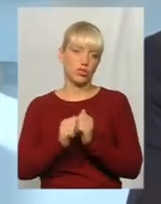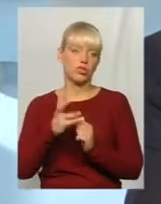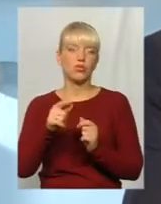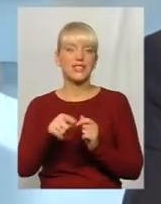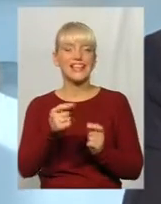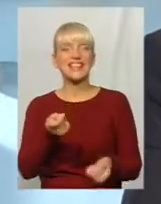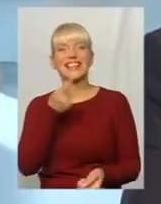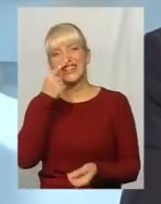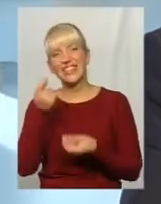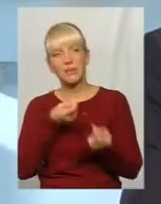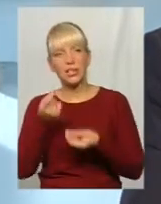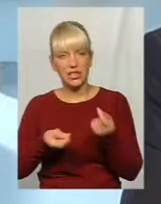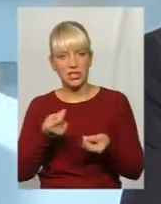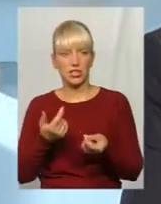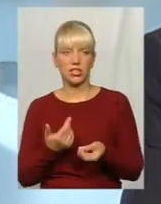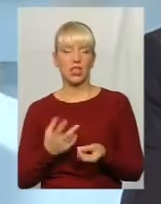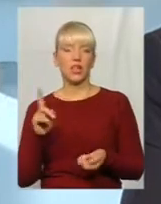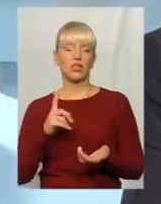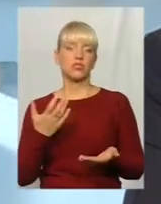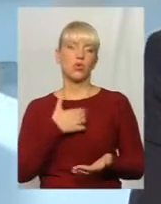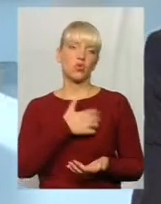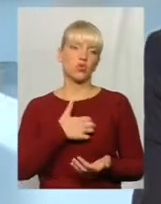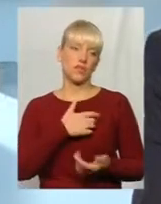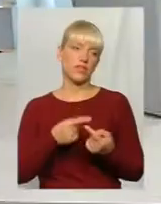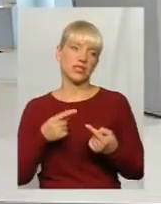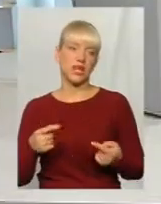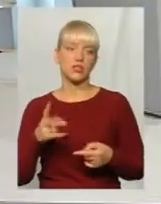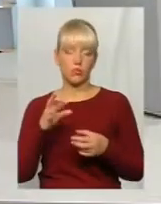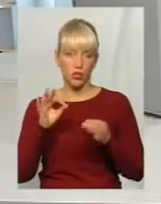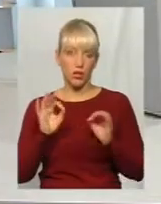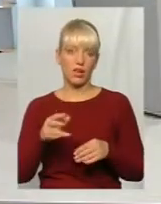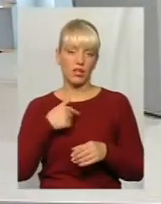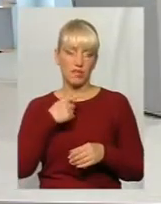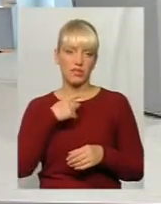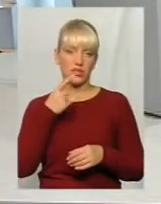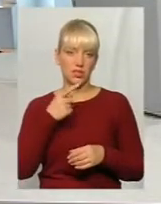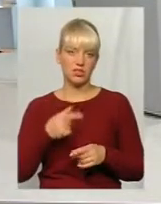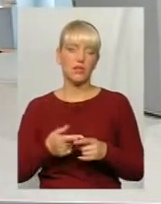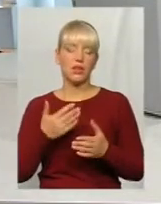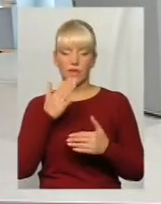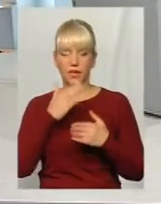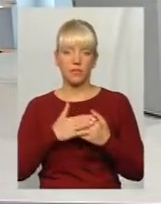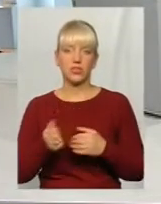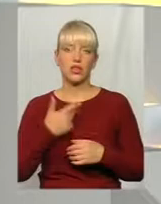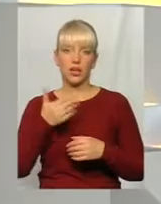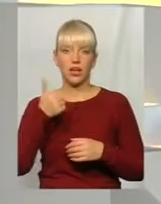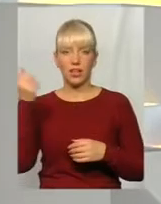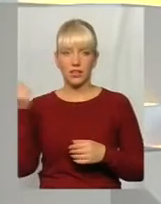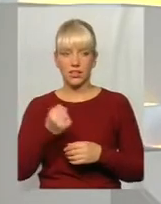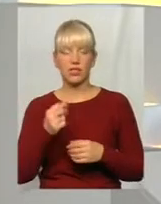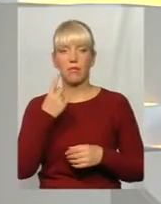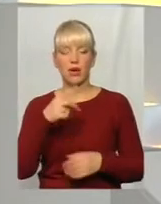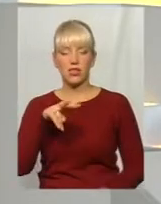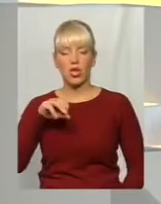наприклад, якісь основні засоби. Але, в принципі, як я вже зауважив, тобто, найближчі кілька тижнів ми точно перший лот